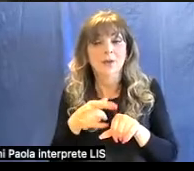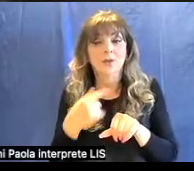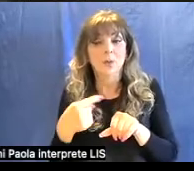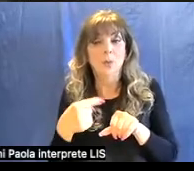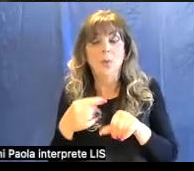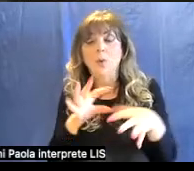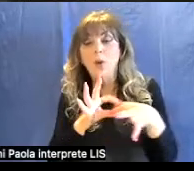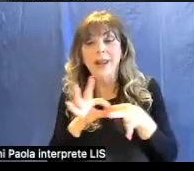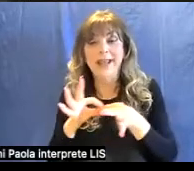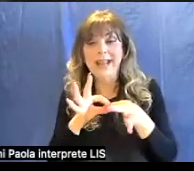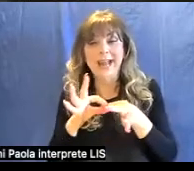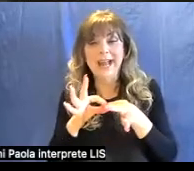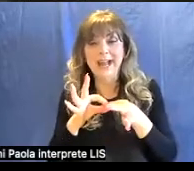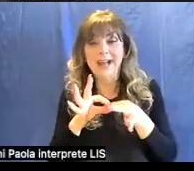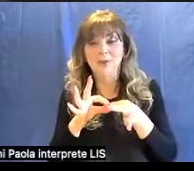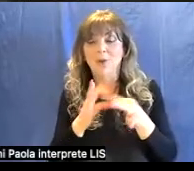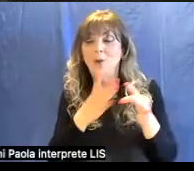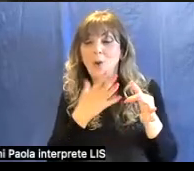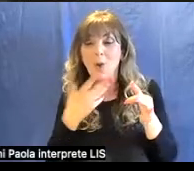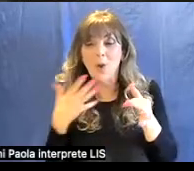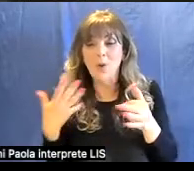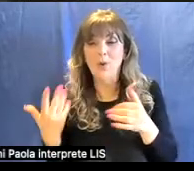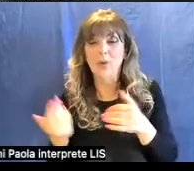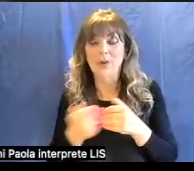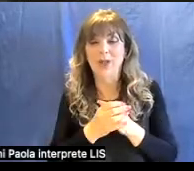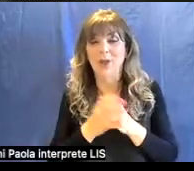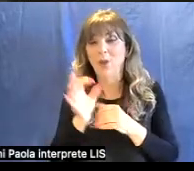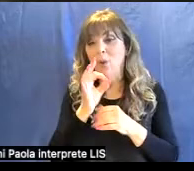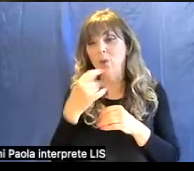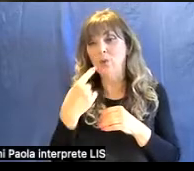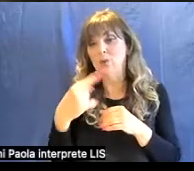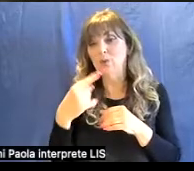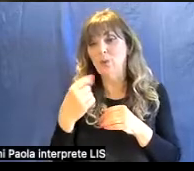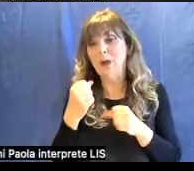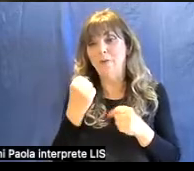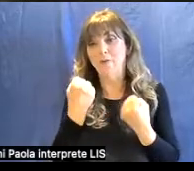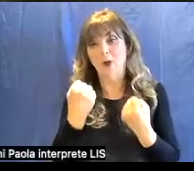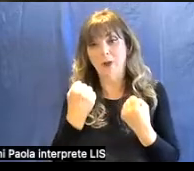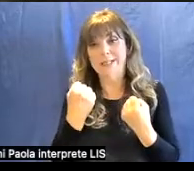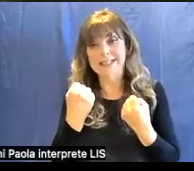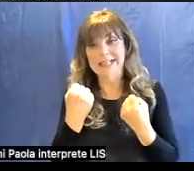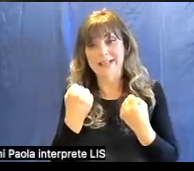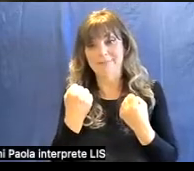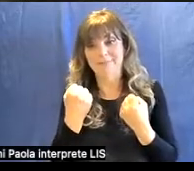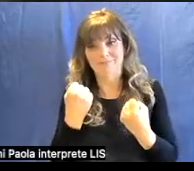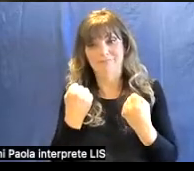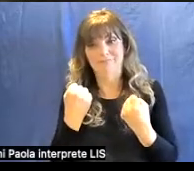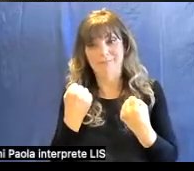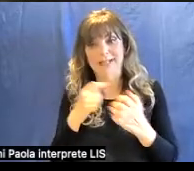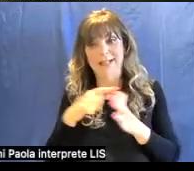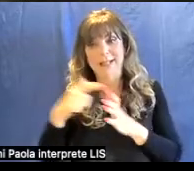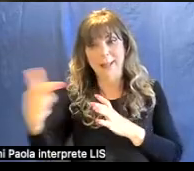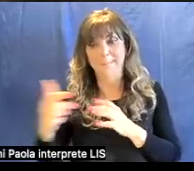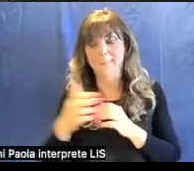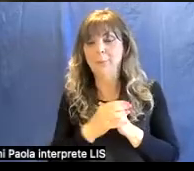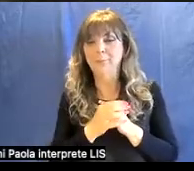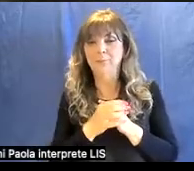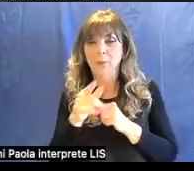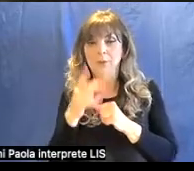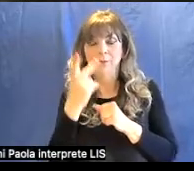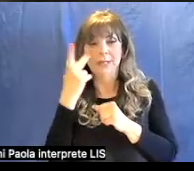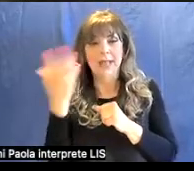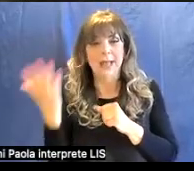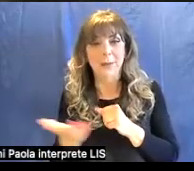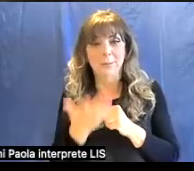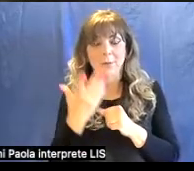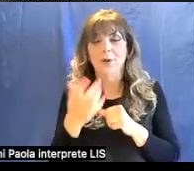legato al colore oppure alla sua resistenza nel tempo. Qui vediamo, ad esempio,